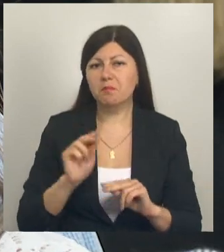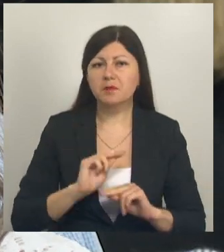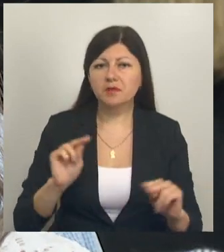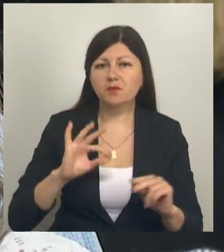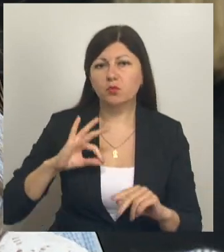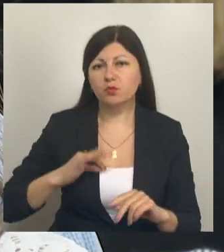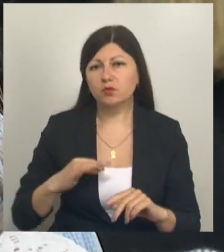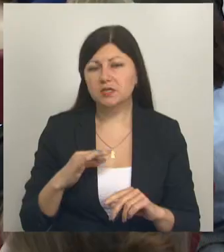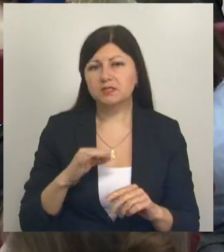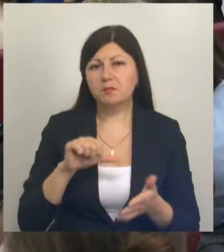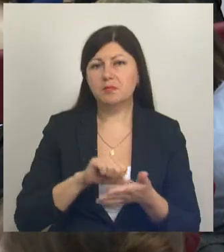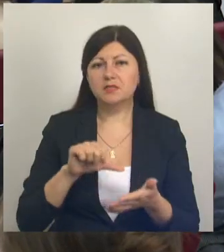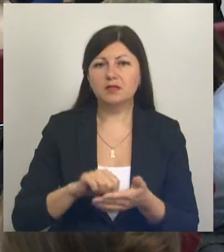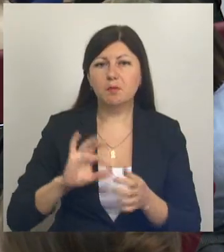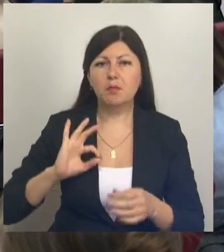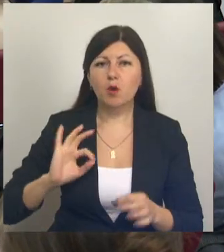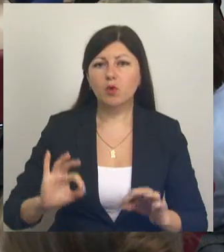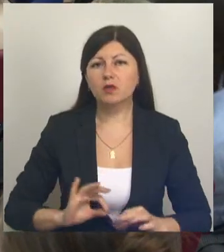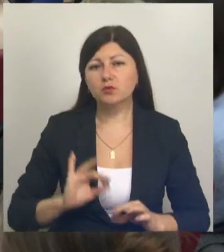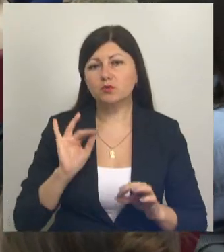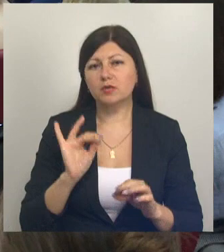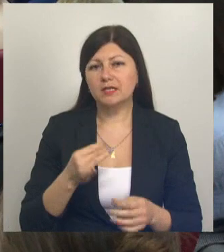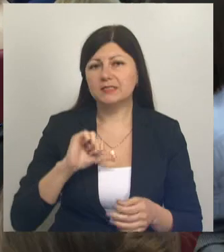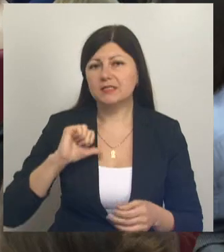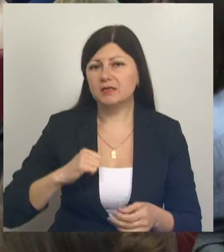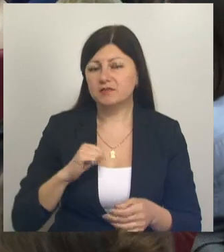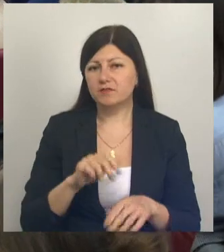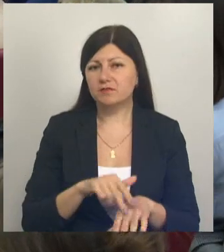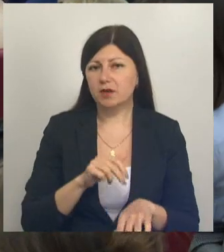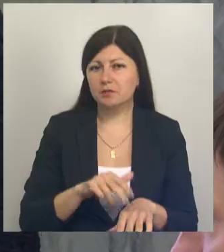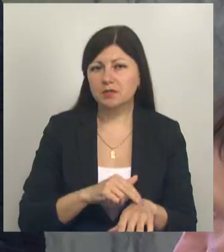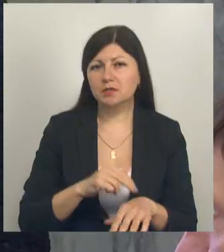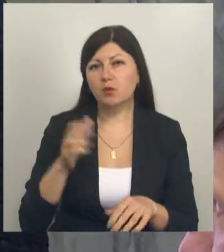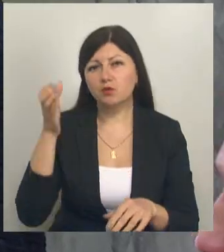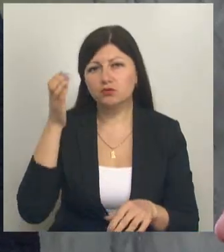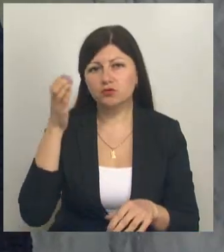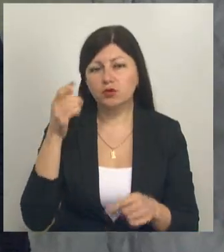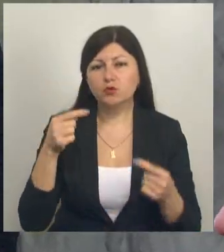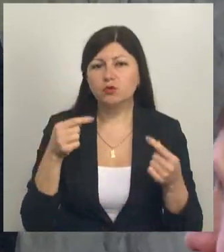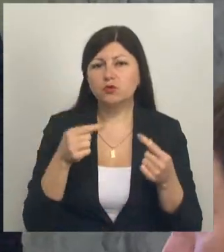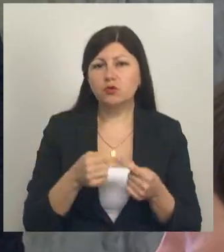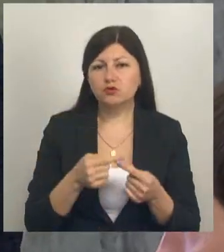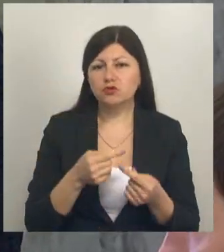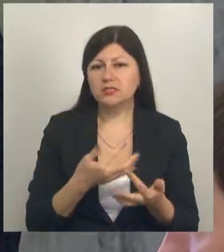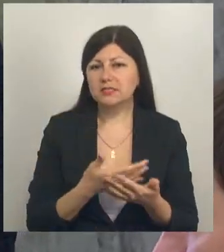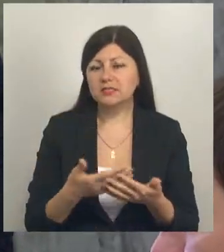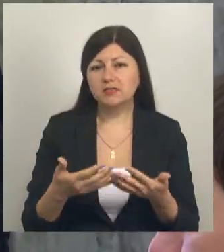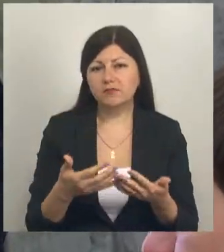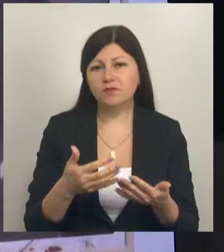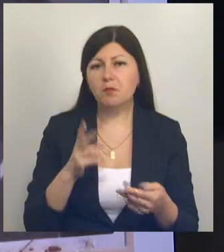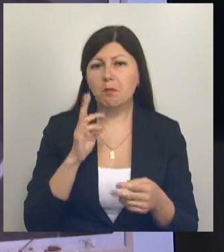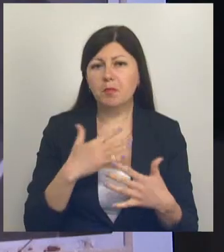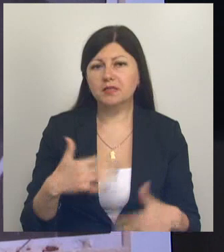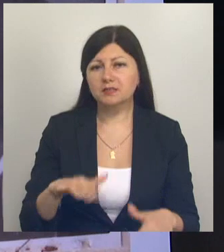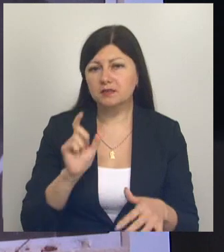юристы, представителей прокуратуры и Следственного комитета, ученые. Точной цифры человеческих потерь нет до сих пор.